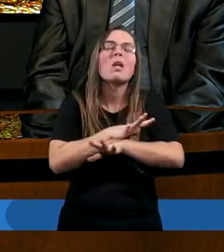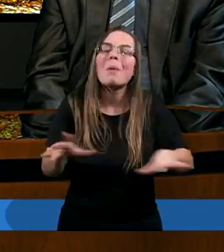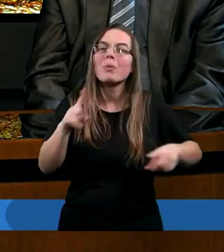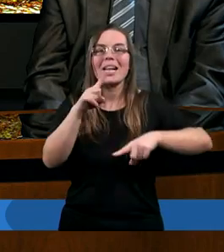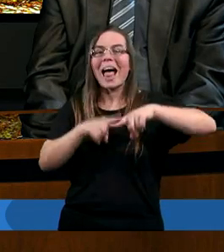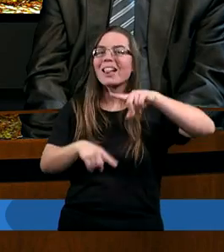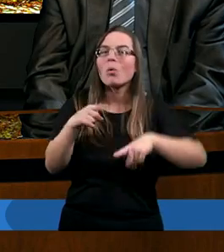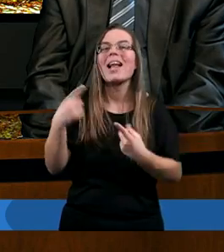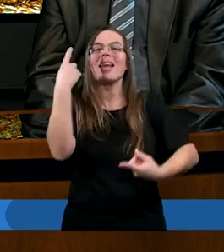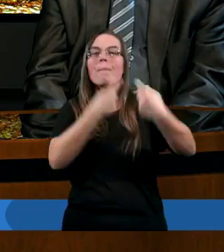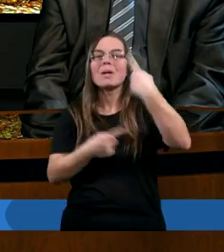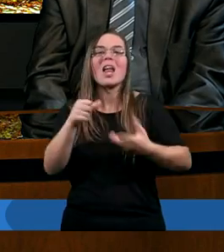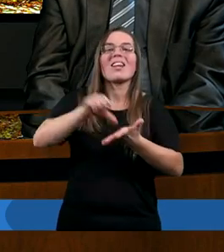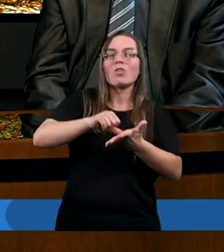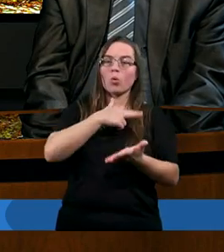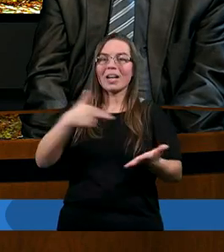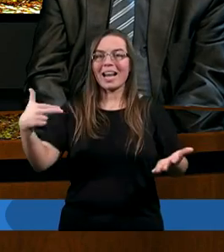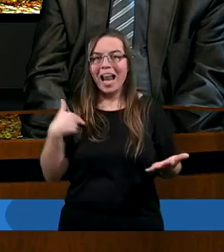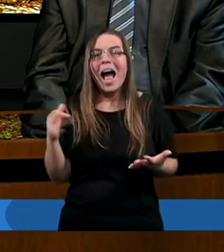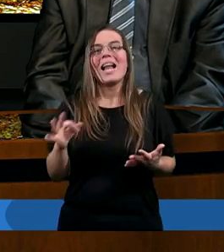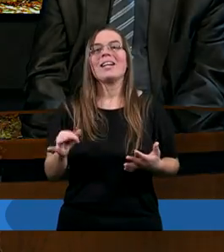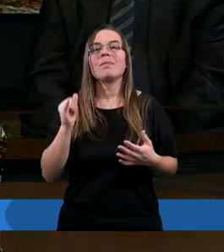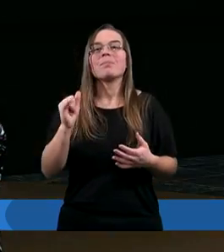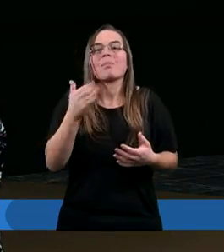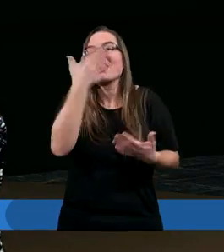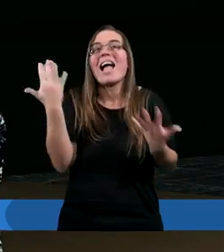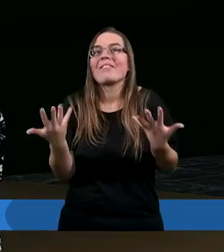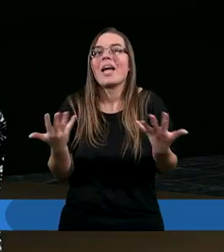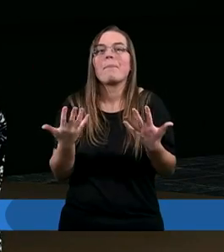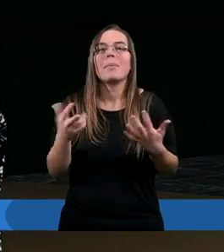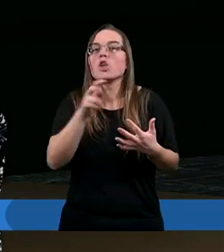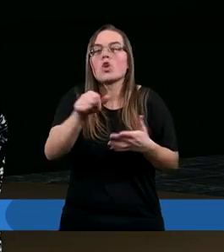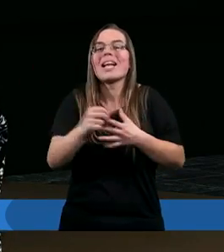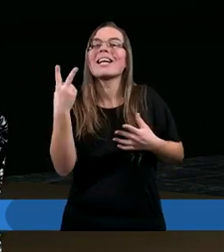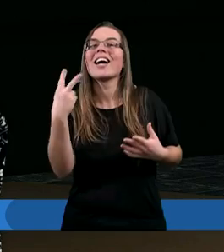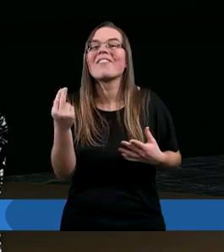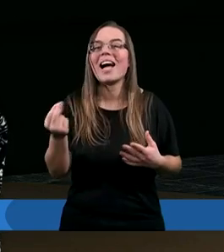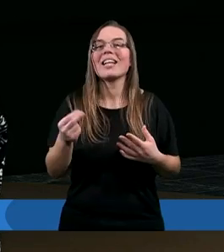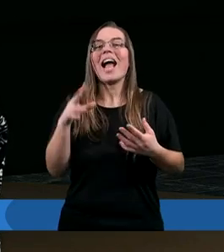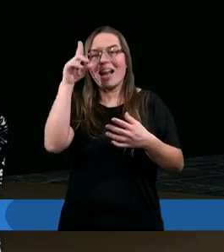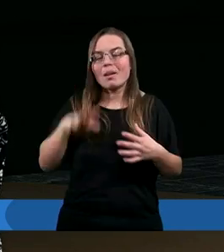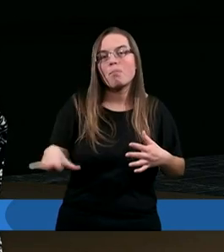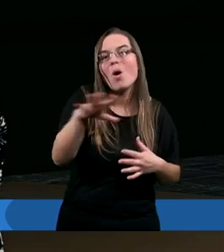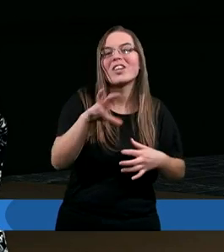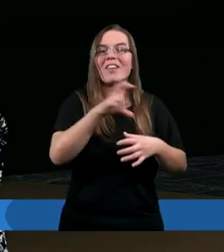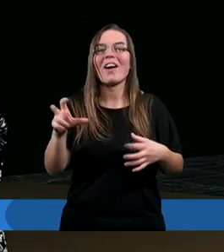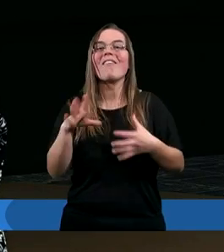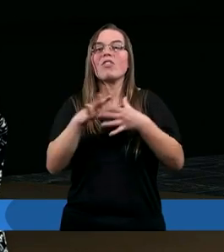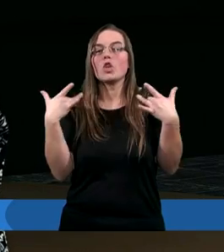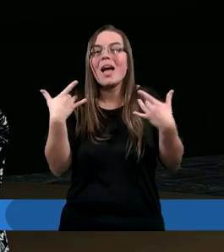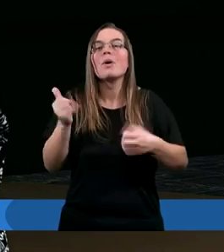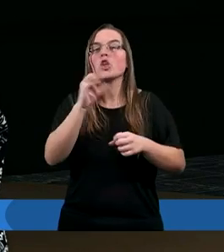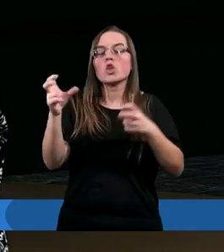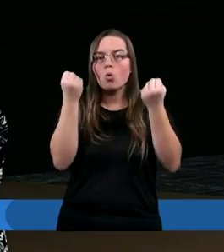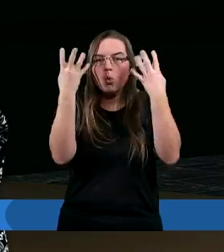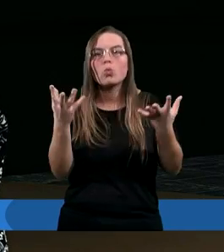myślenie, które chyba... Nie wiem, czy to jest kwestia społeczeństwa, którym żyjemy, kultury, czy